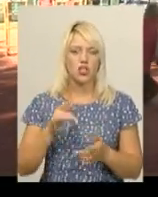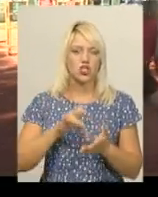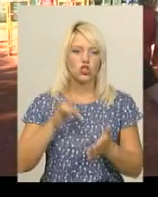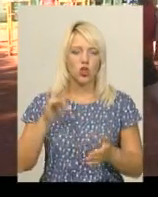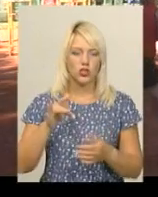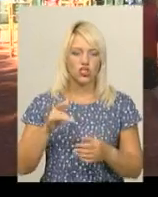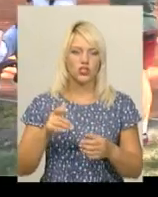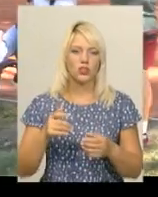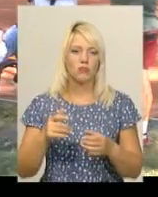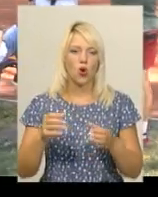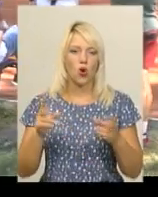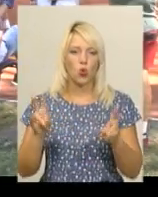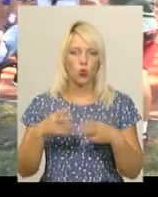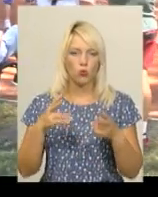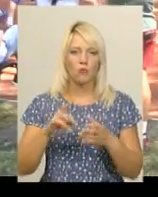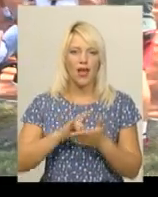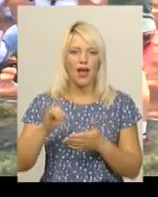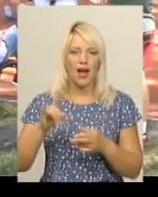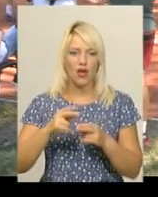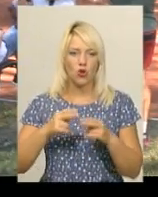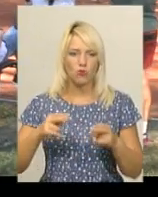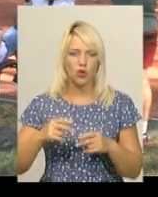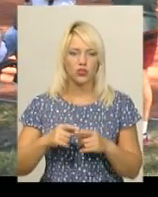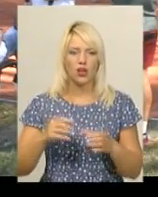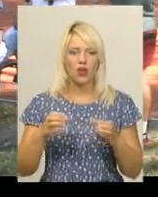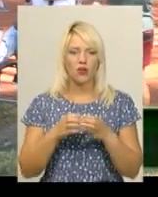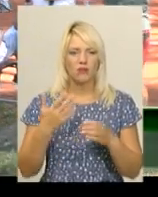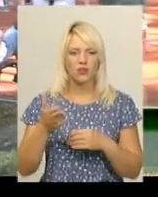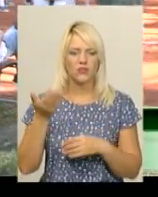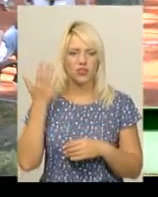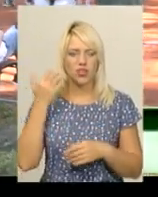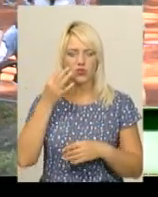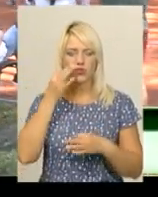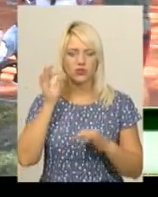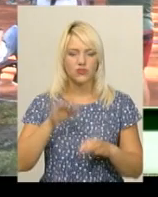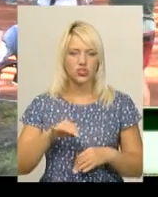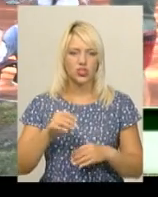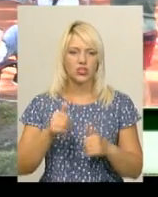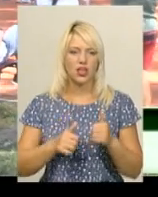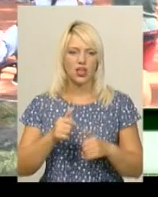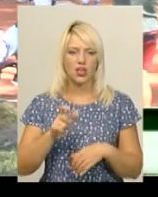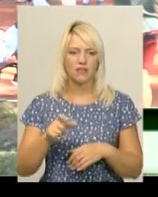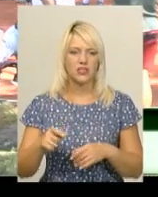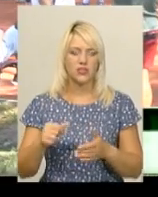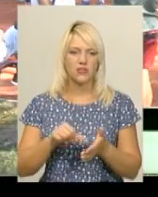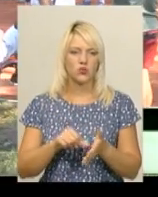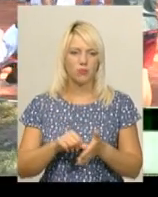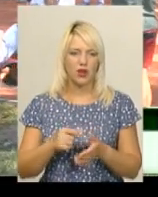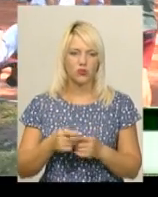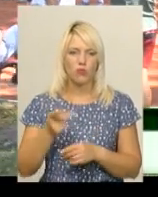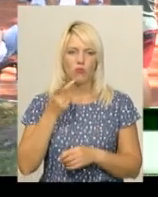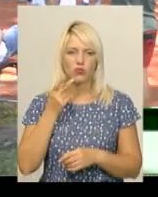Виграють господарі. Команда теж дуже давня, дуже досвідчені гравці за неї виступають